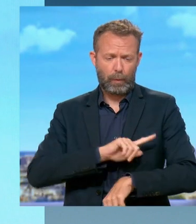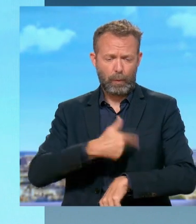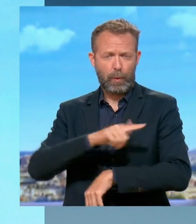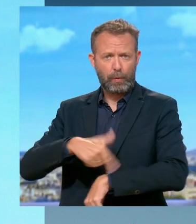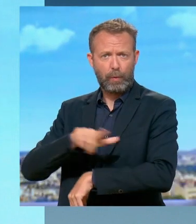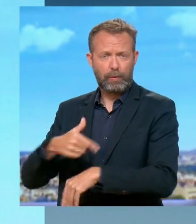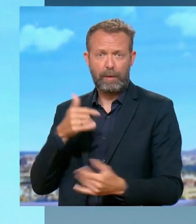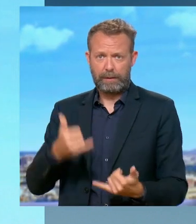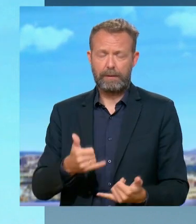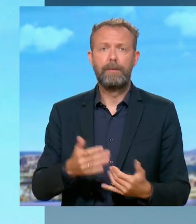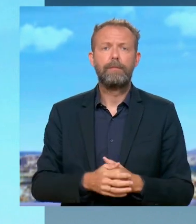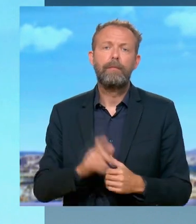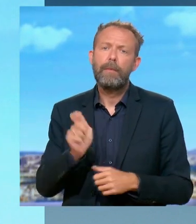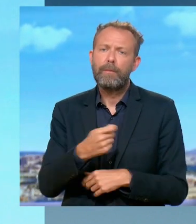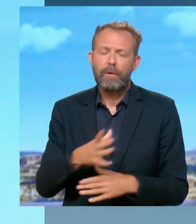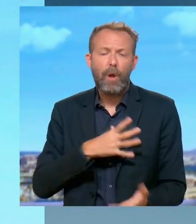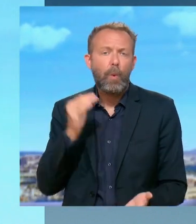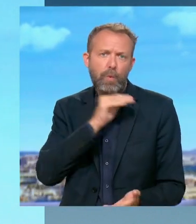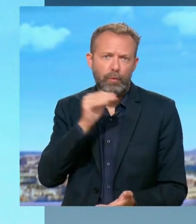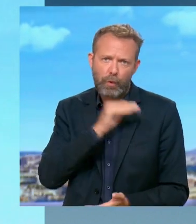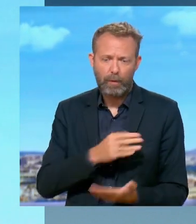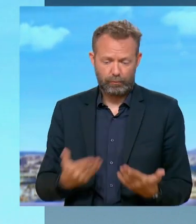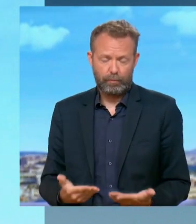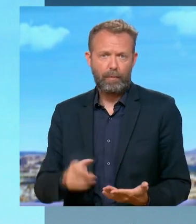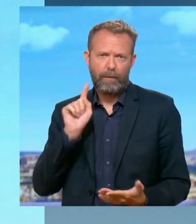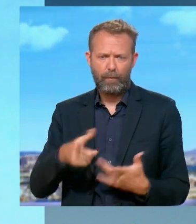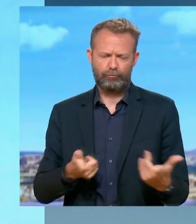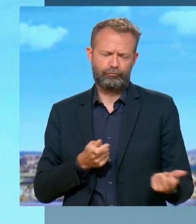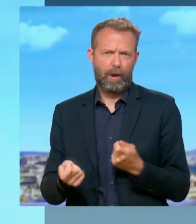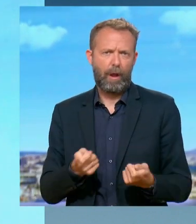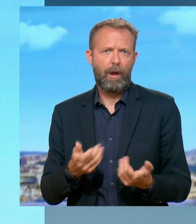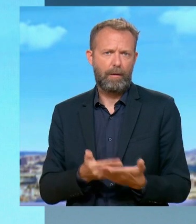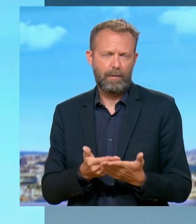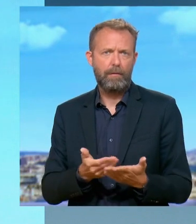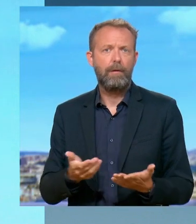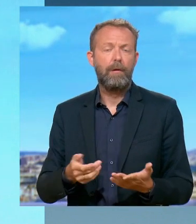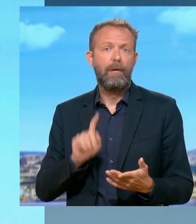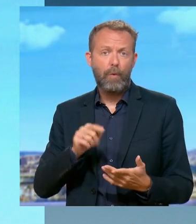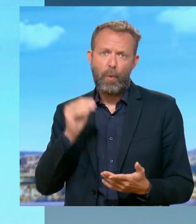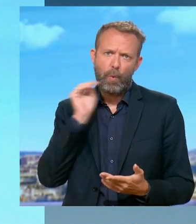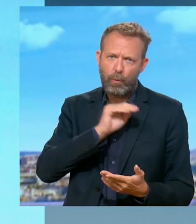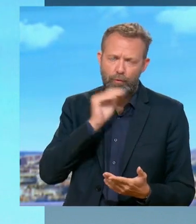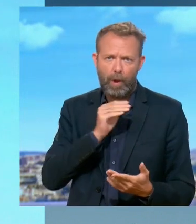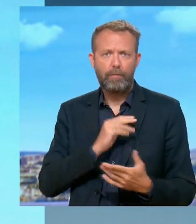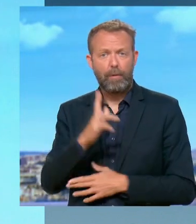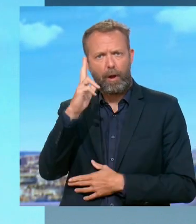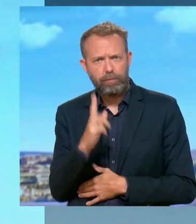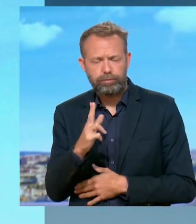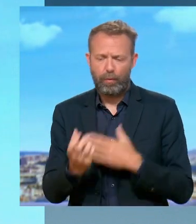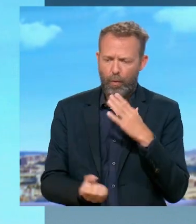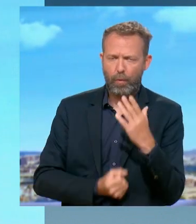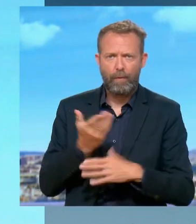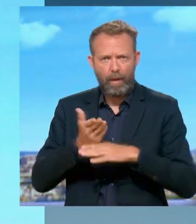Donc, évidemment, il y a une urgence aujourd'hui à gérer ce phénomène migratoire. Il y a une urgence à enclencher de nouvelles